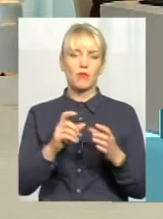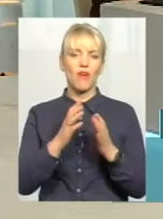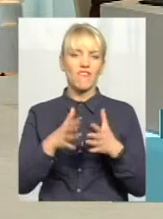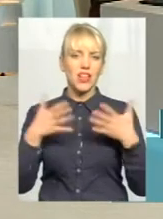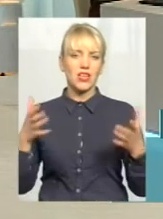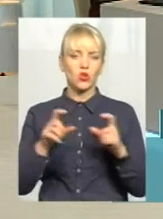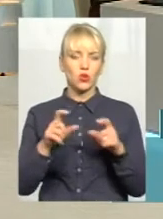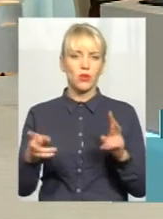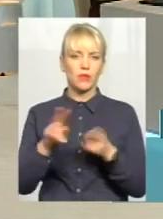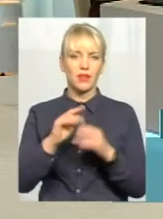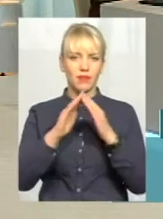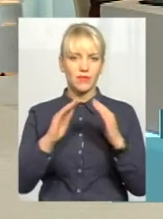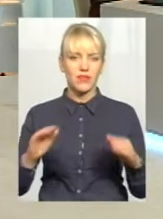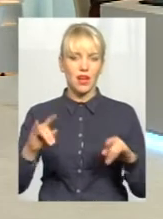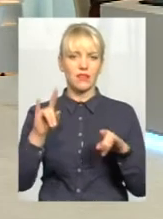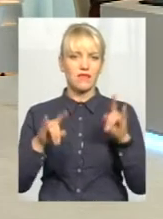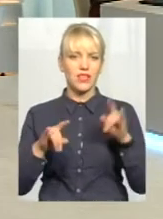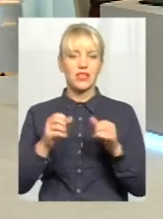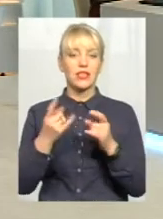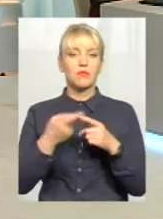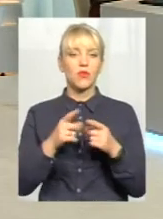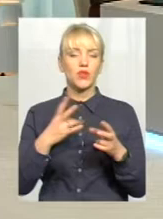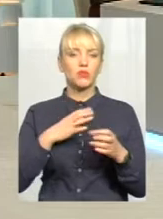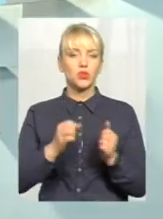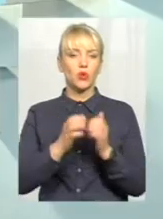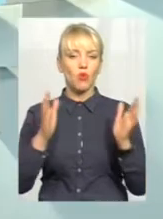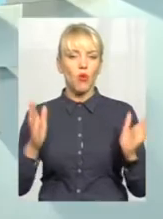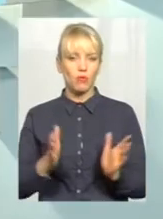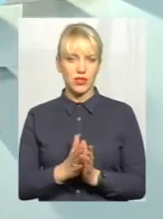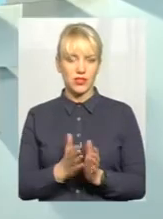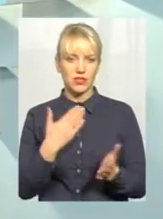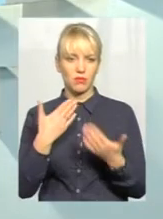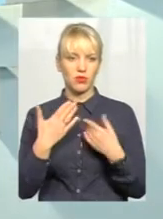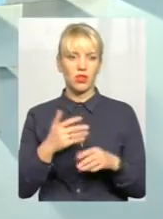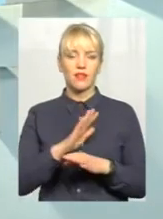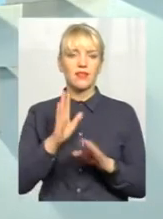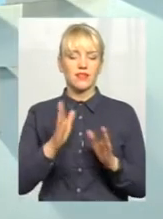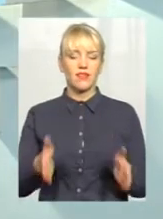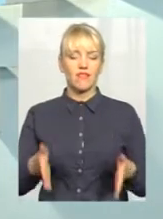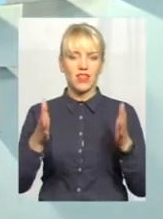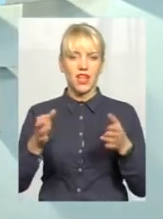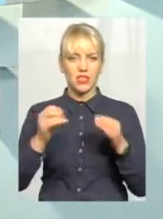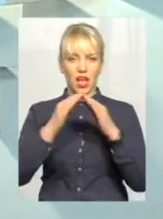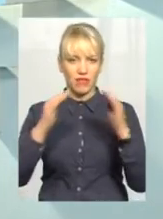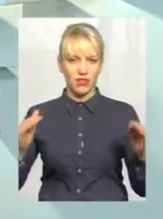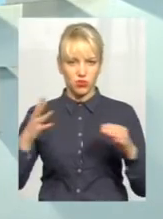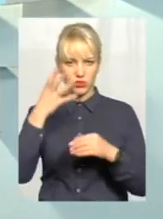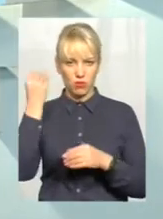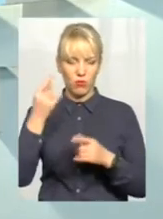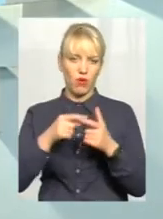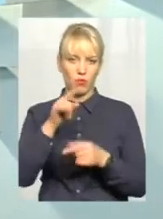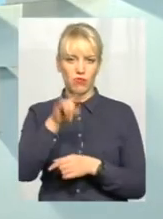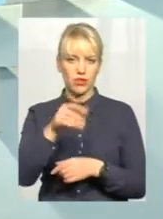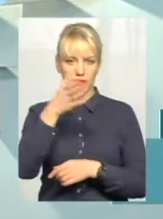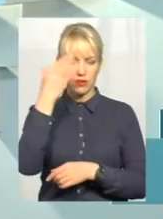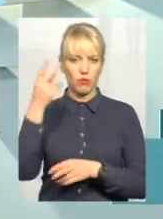міняємо дах, вікна, але комплексний підхід, а не так, як дехто, що тільки фасад, а кришу забув, або забув вікна поміняти, або